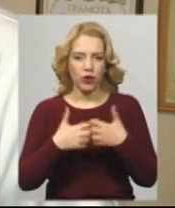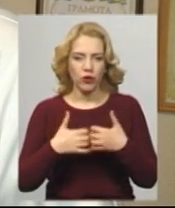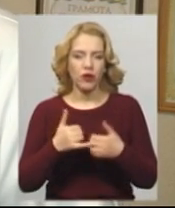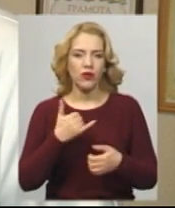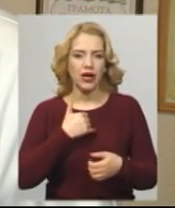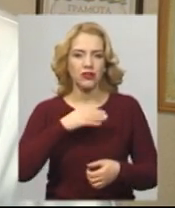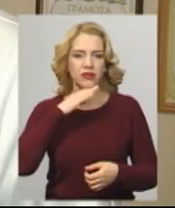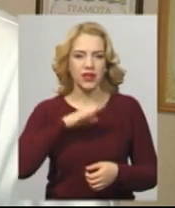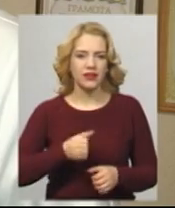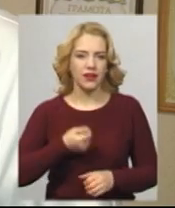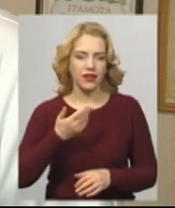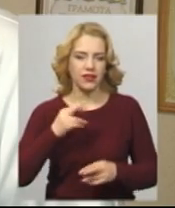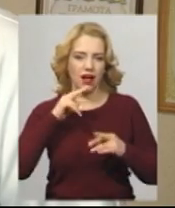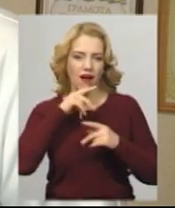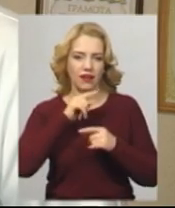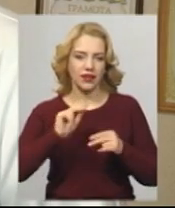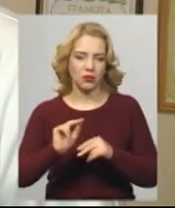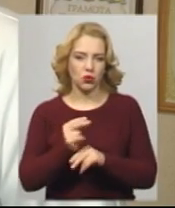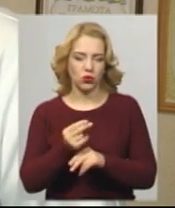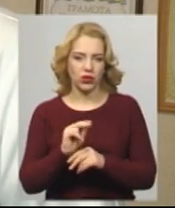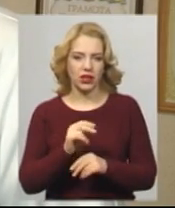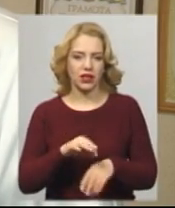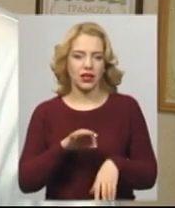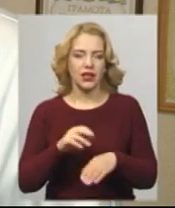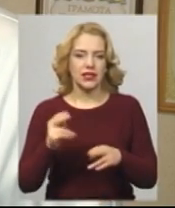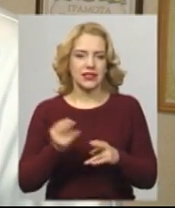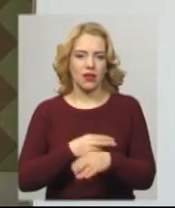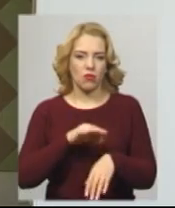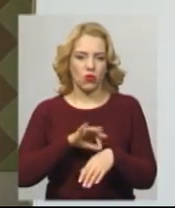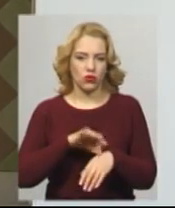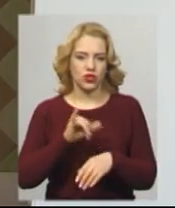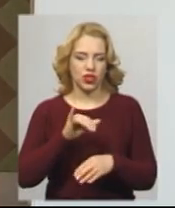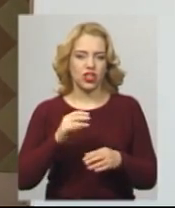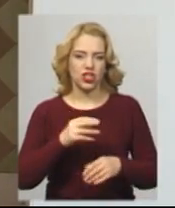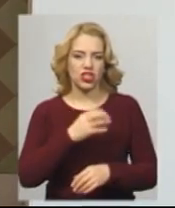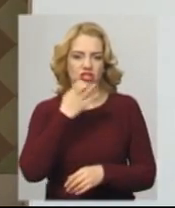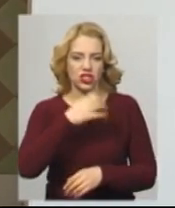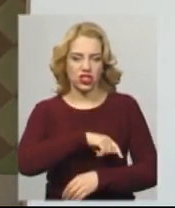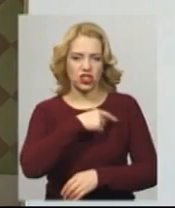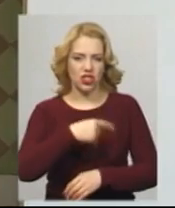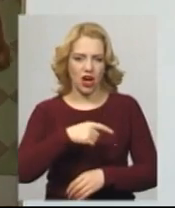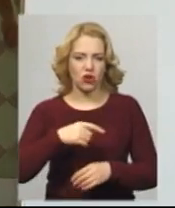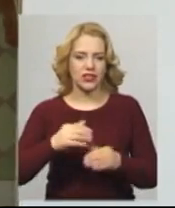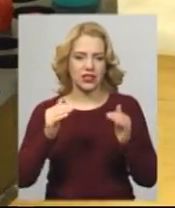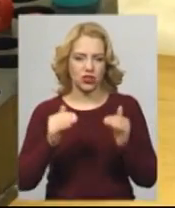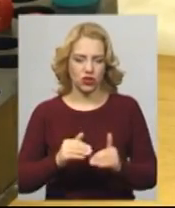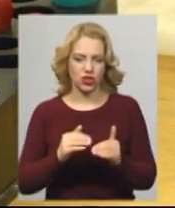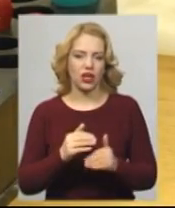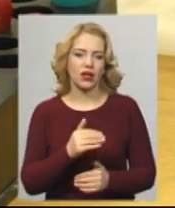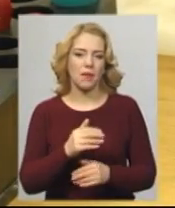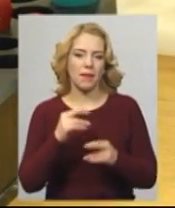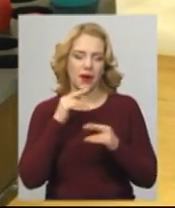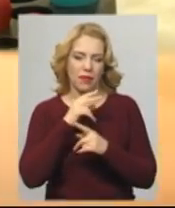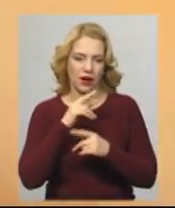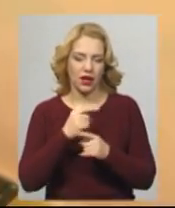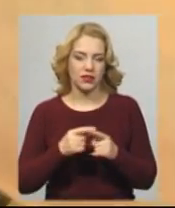достатня кількість антибіотиків, знеболюючих, жарознижувальних препаратів. На Хмельниччині випадків захворювання на коронавірус не